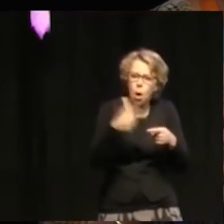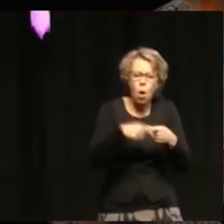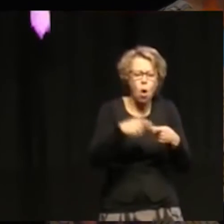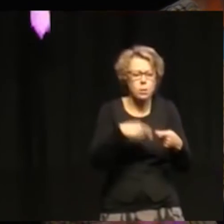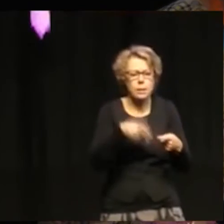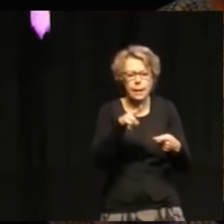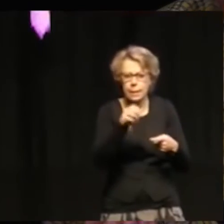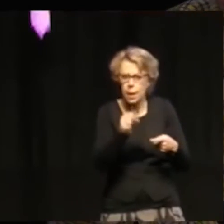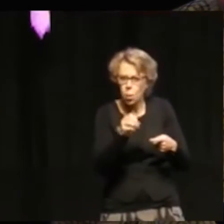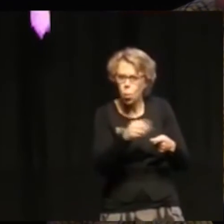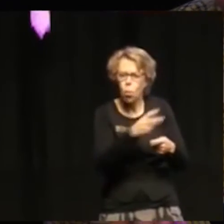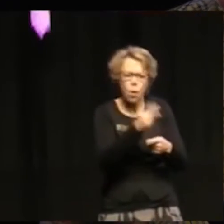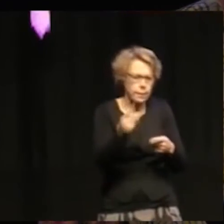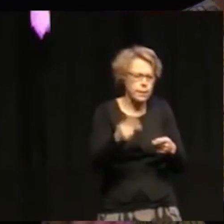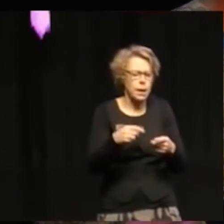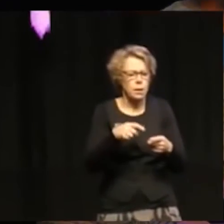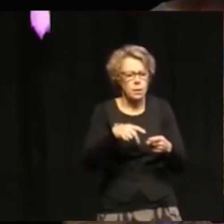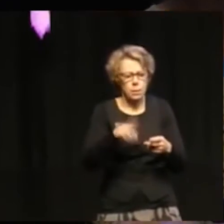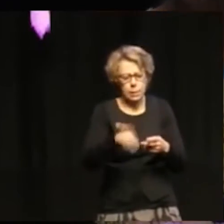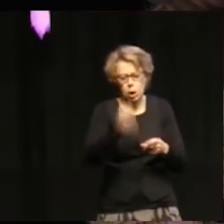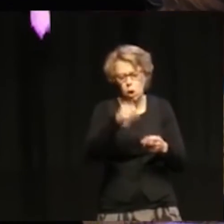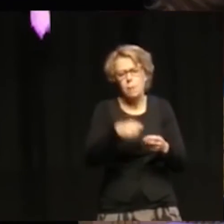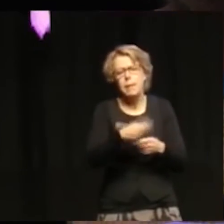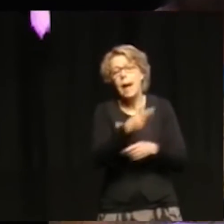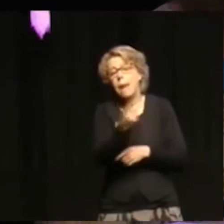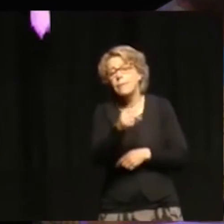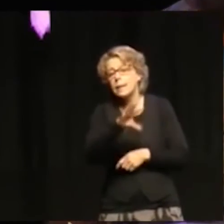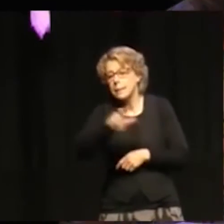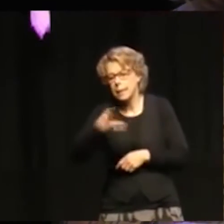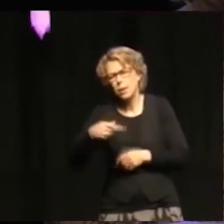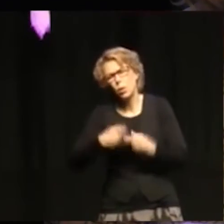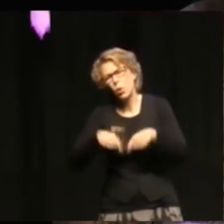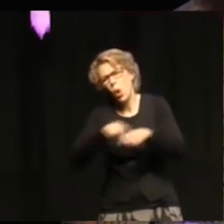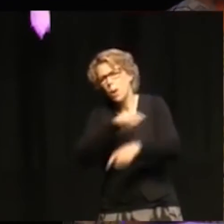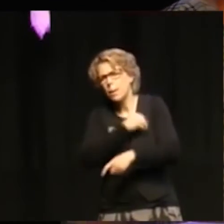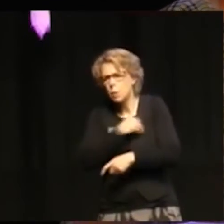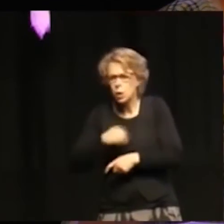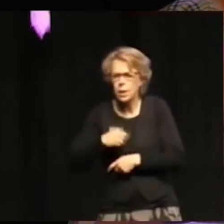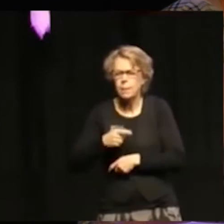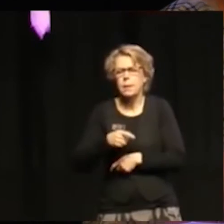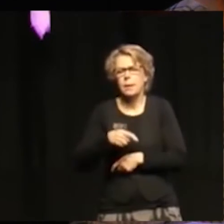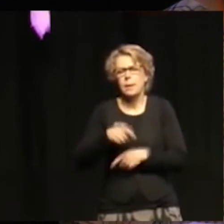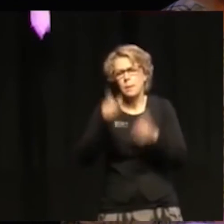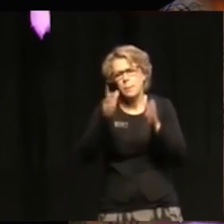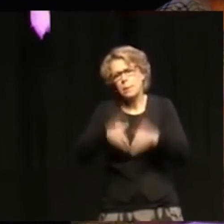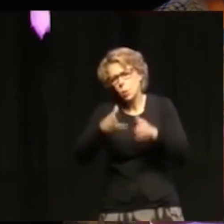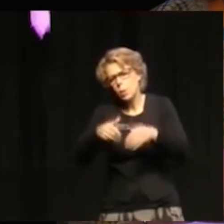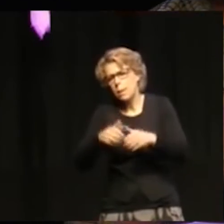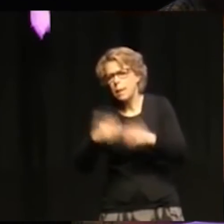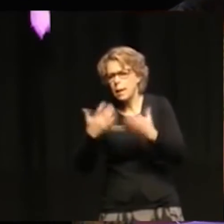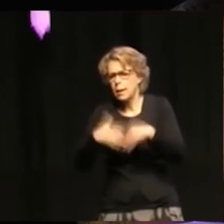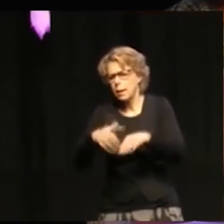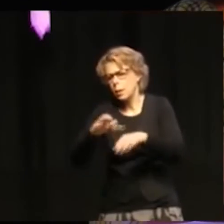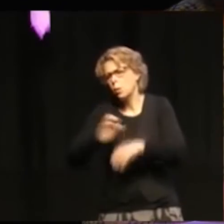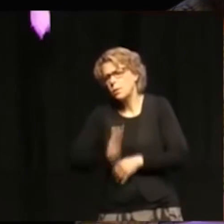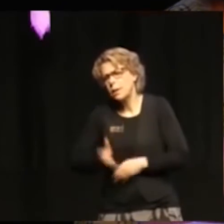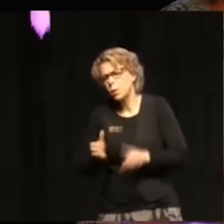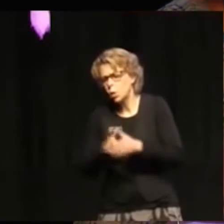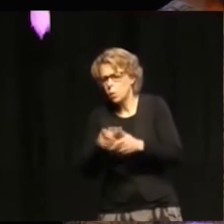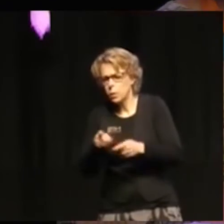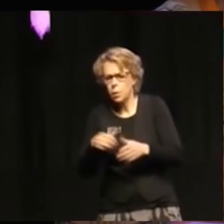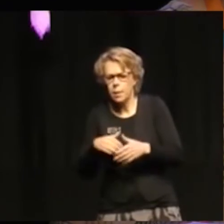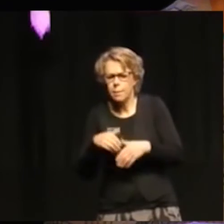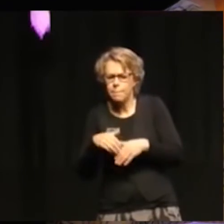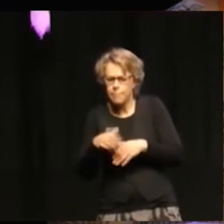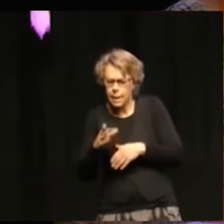som andra sectas av societyen, local government, persons med disabilities, women's groups, de är